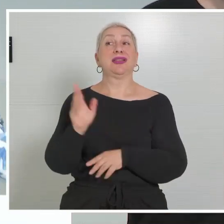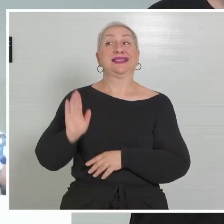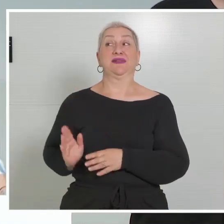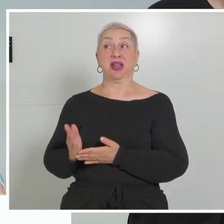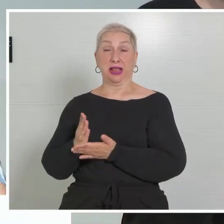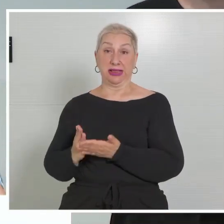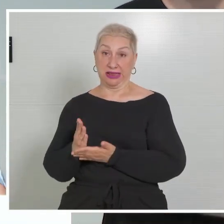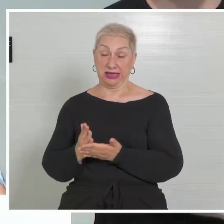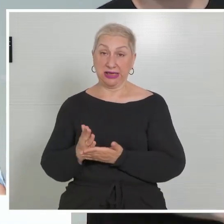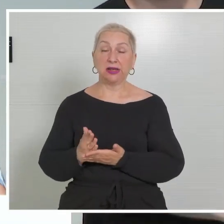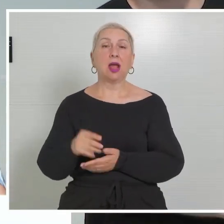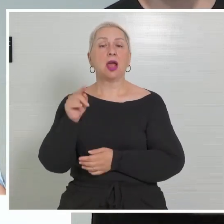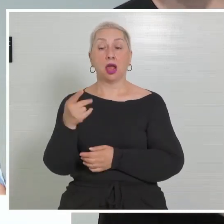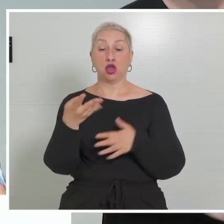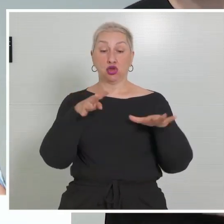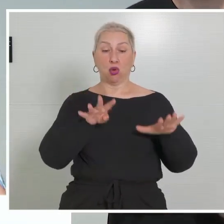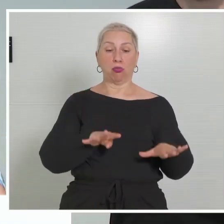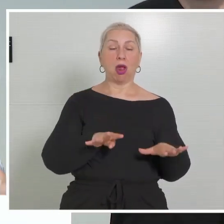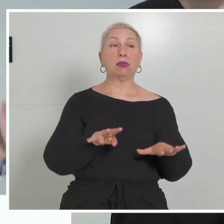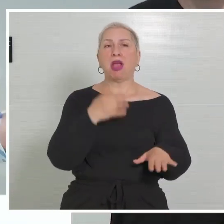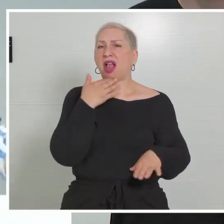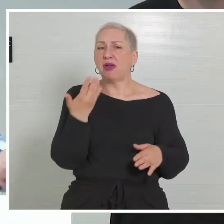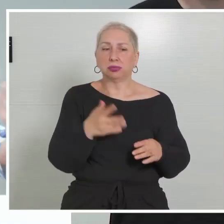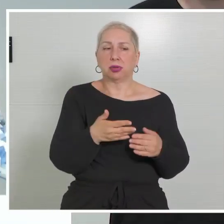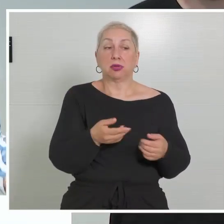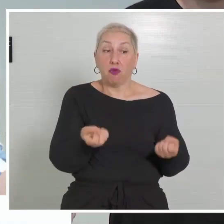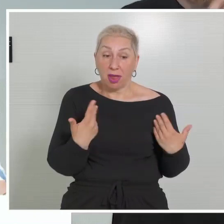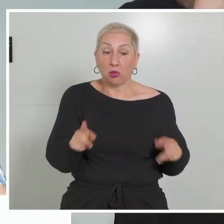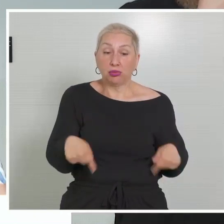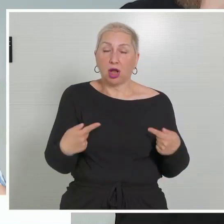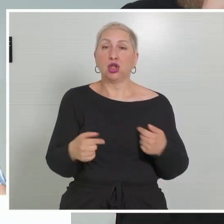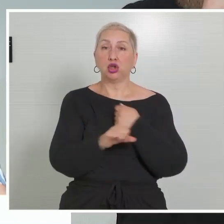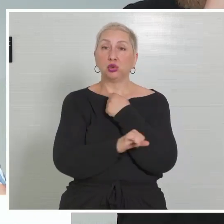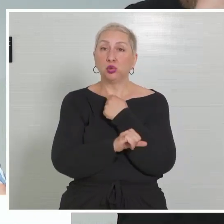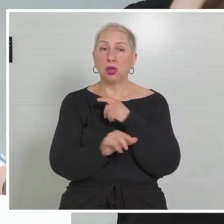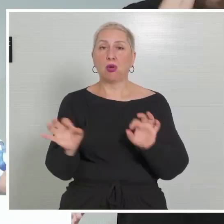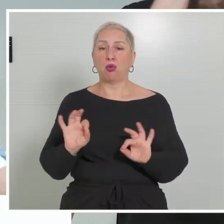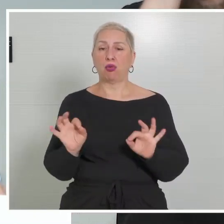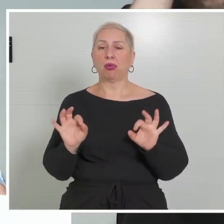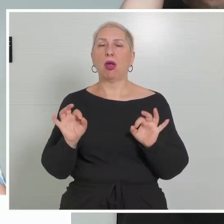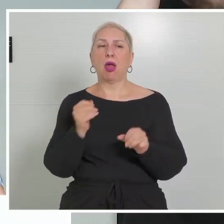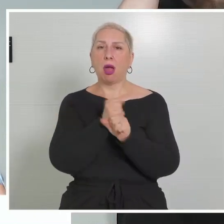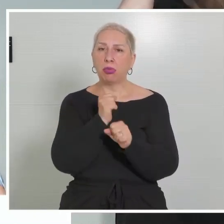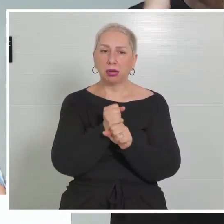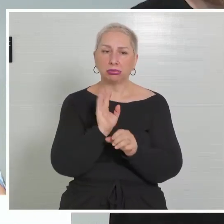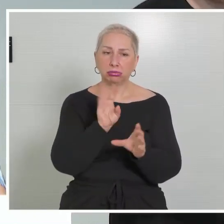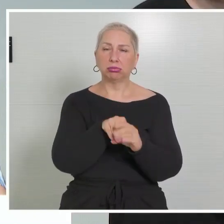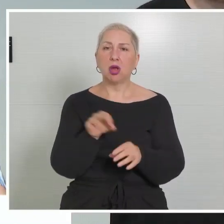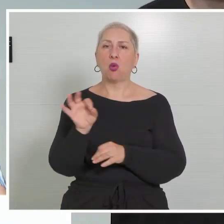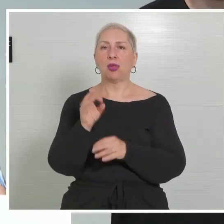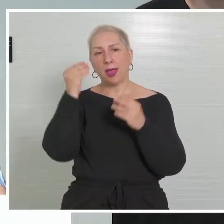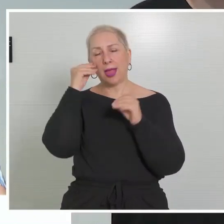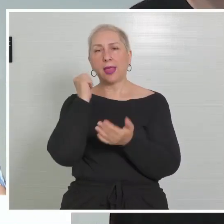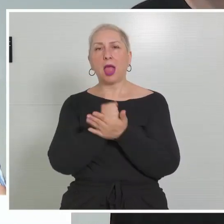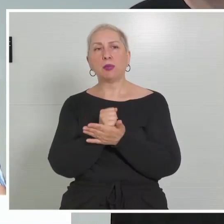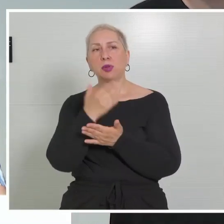egal was sie dann später nach diesen neun Monaten machen, ob sie dann studieren gehen oder ihren angestammten Beruf wieder ergreifen, dass sie den Einrichtungen auch ehrenamtlich